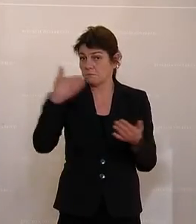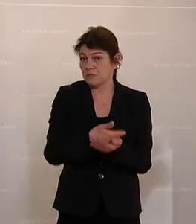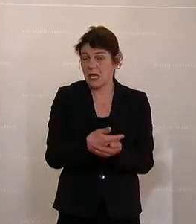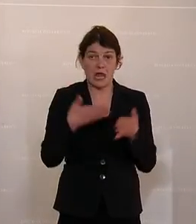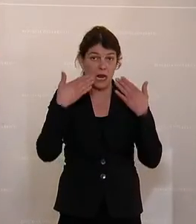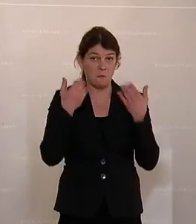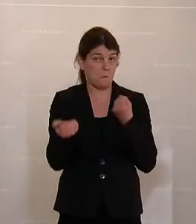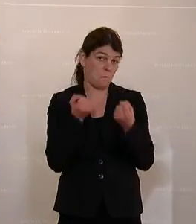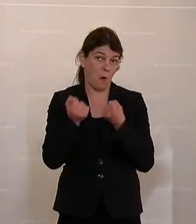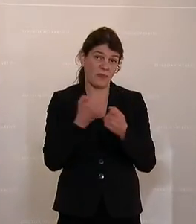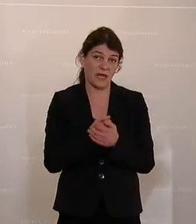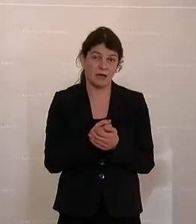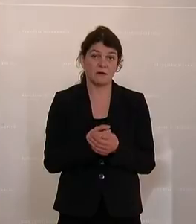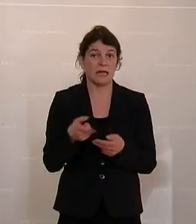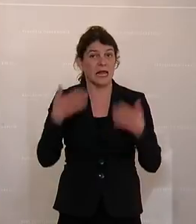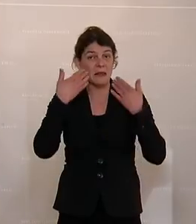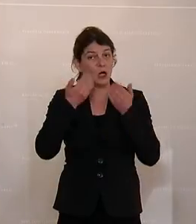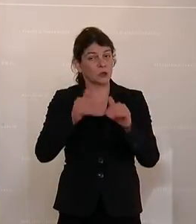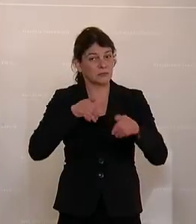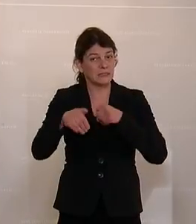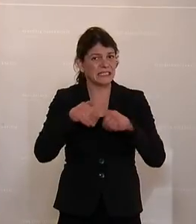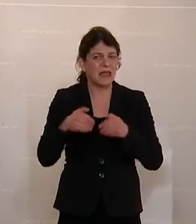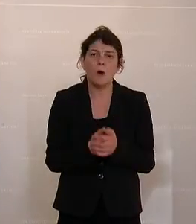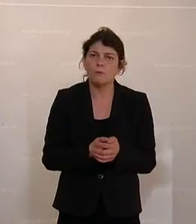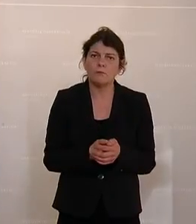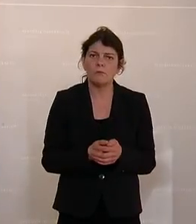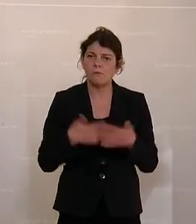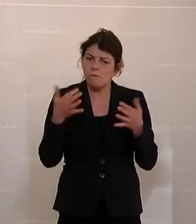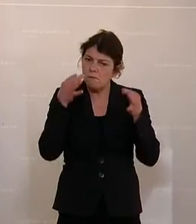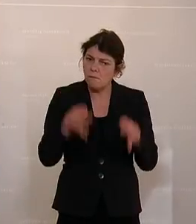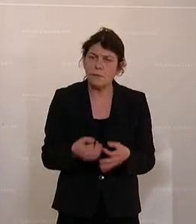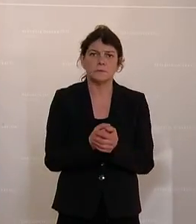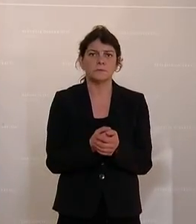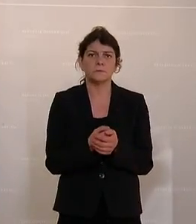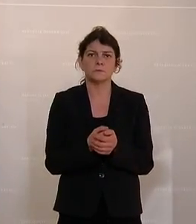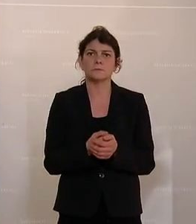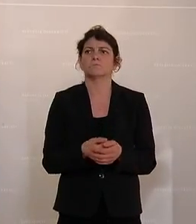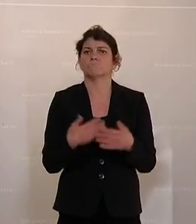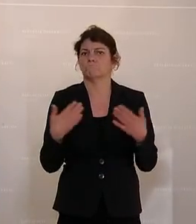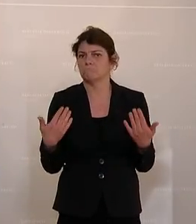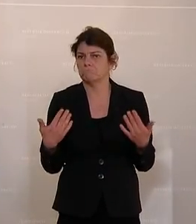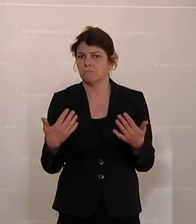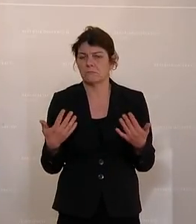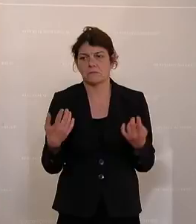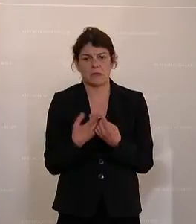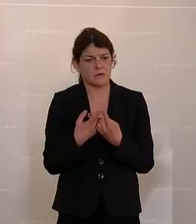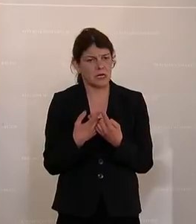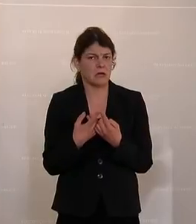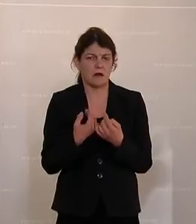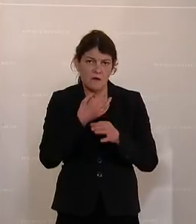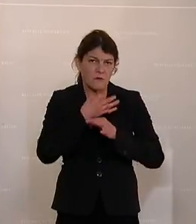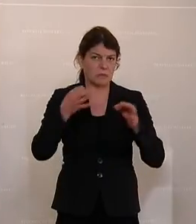Klimapolitik des Klimaschutzministeriums ganz konkret an Verbesserung der